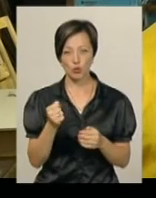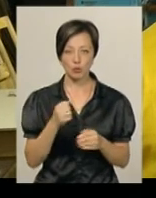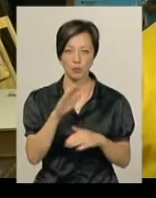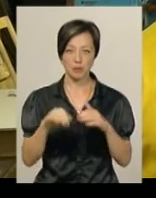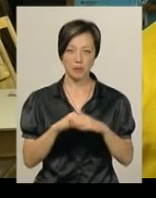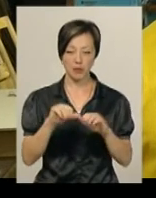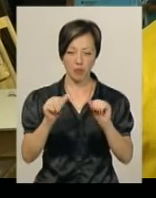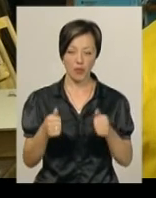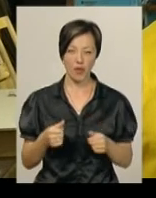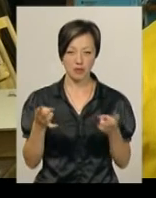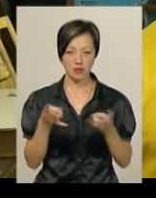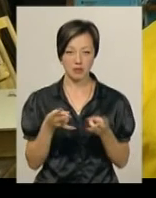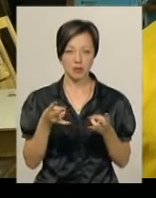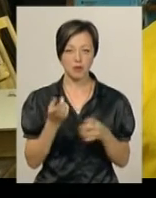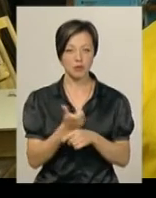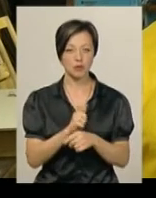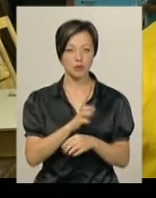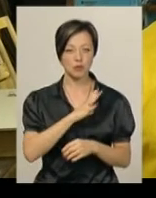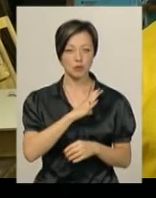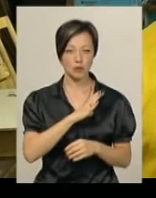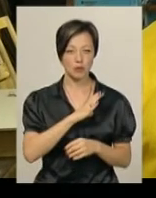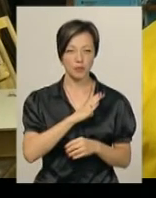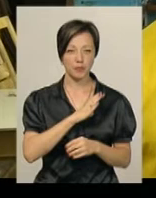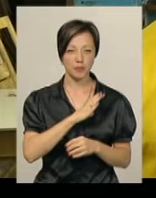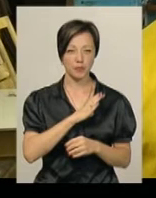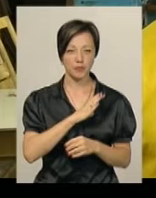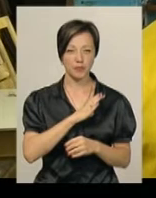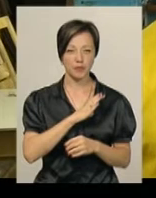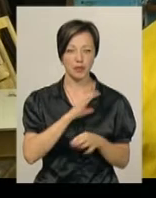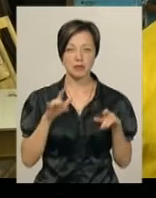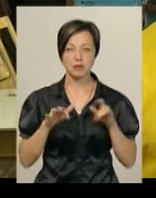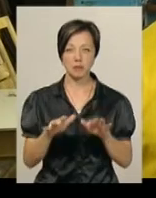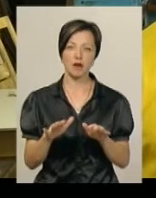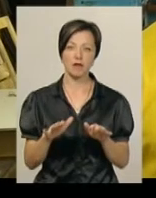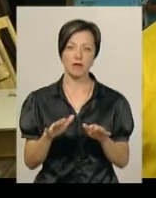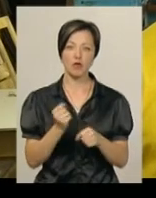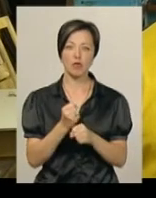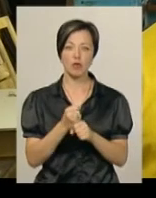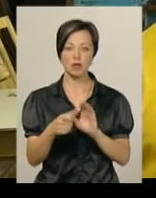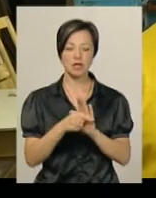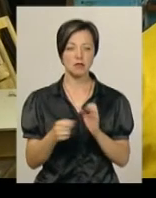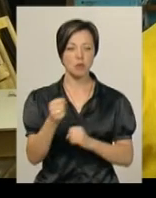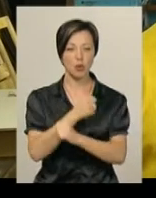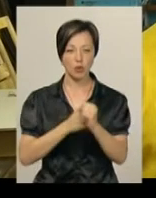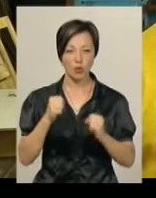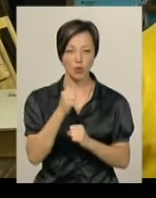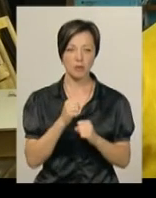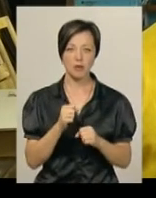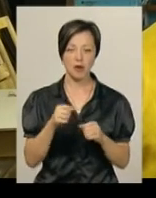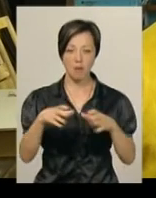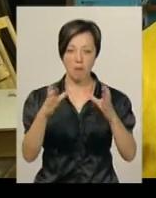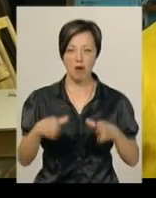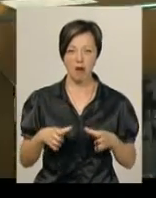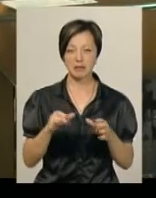саму модель. Більше було справ роботи з моторами, з бак-системами,